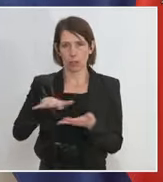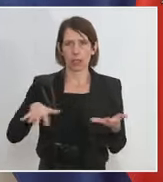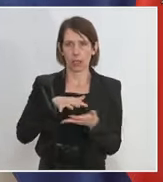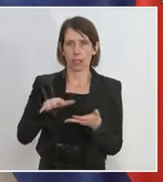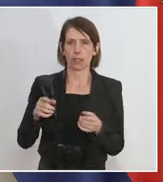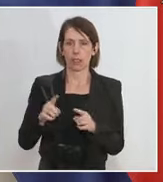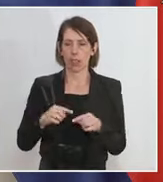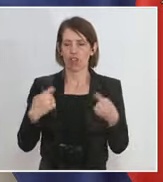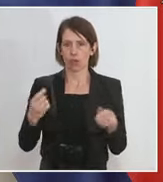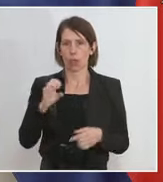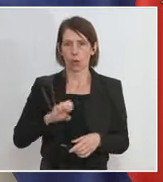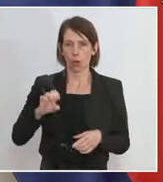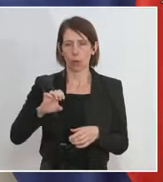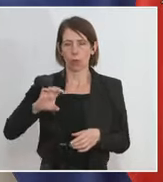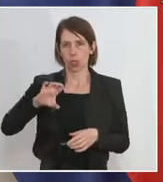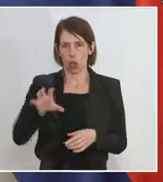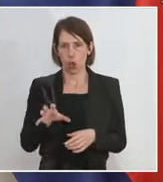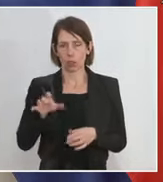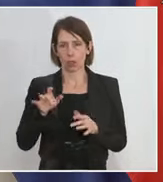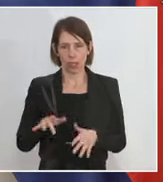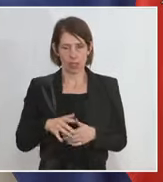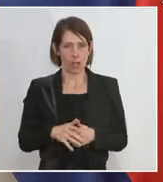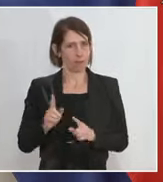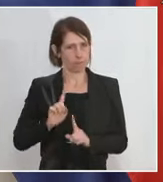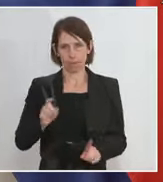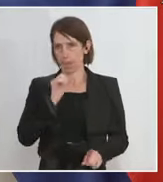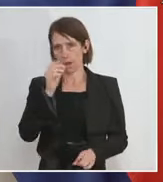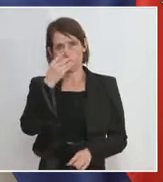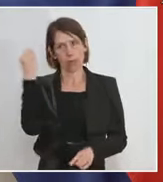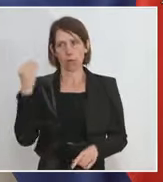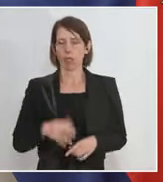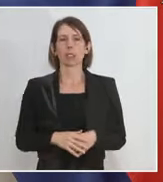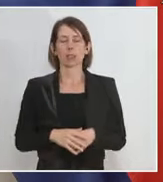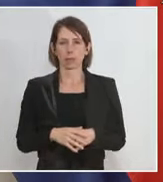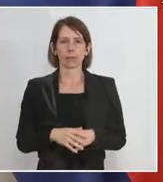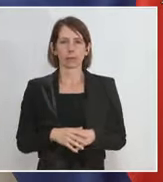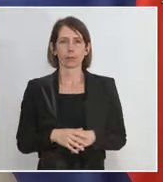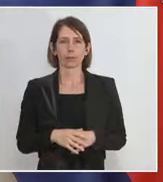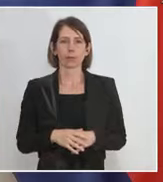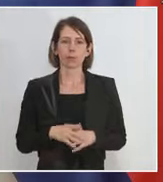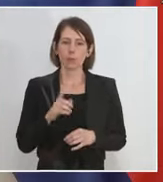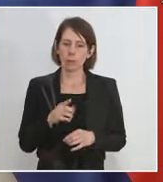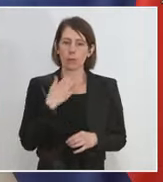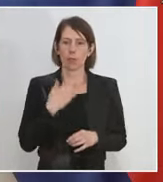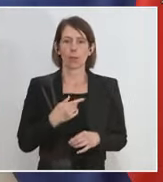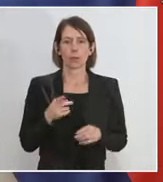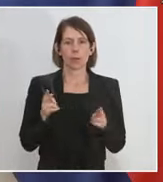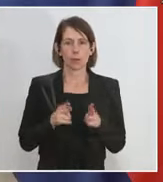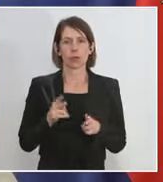die wir auf dem europäischen Kontinent haben. Und es darf nicht zum vergessenen Konflikt auf europäischer Ebene werden. Erlauben Sie mir aber nur kurz